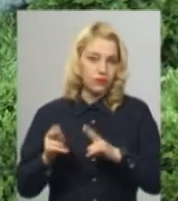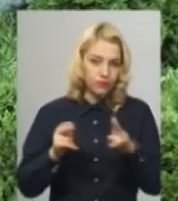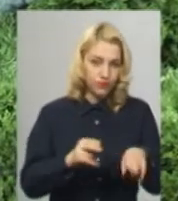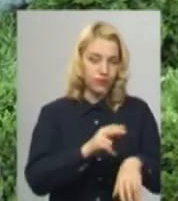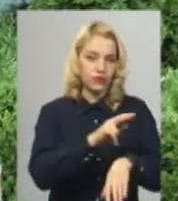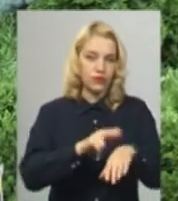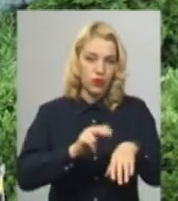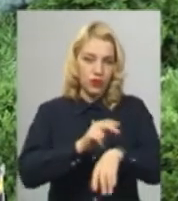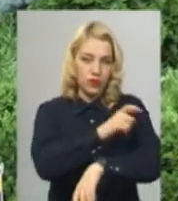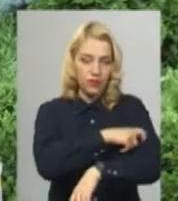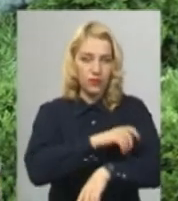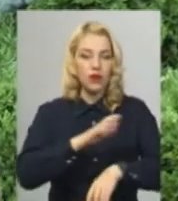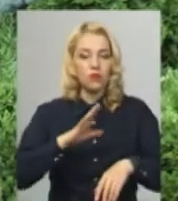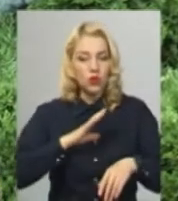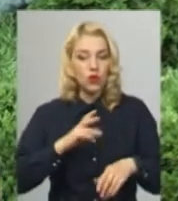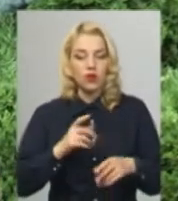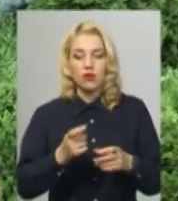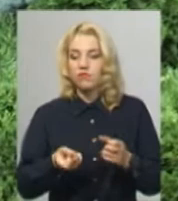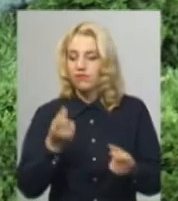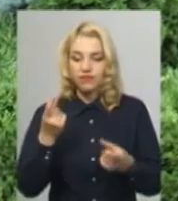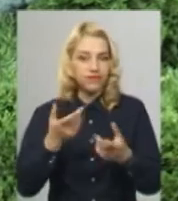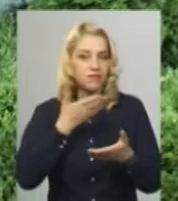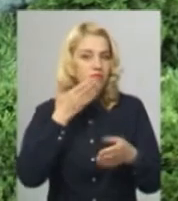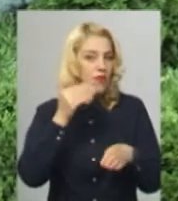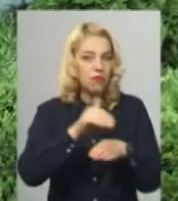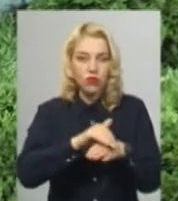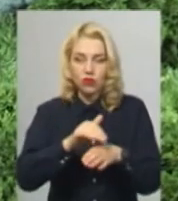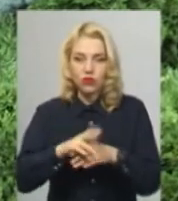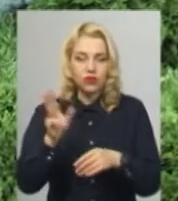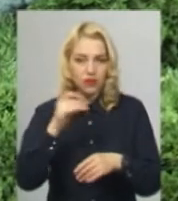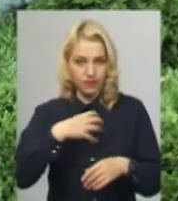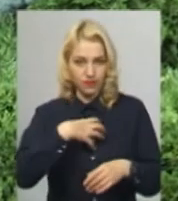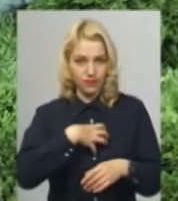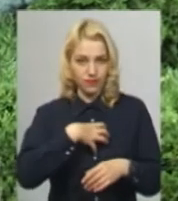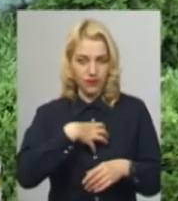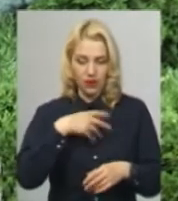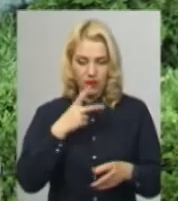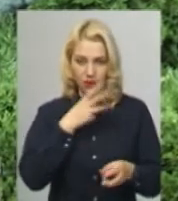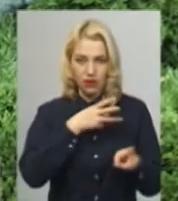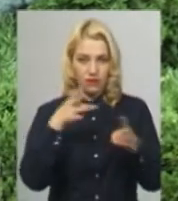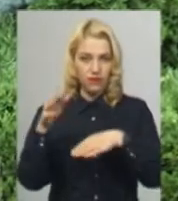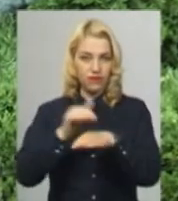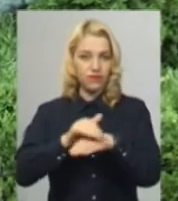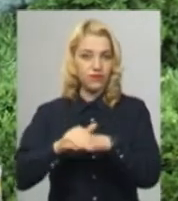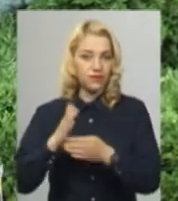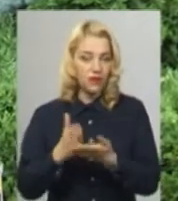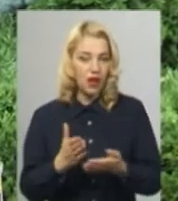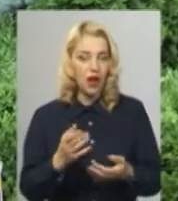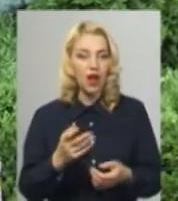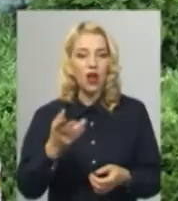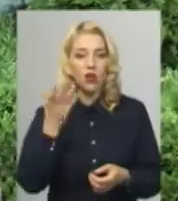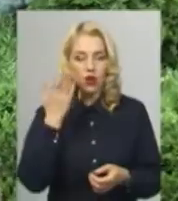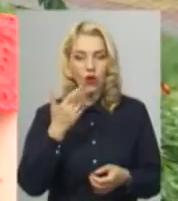випадки, коли порушень виявлено не було, все зафіксовано на бодікамерах, але були такі випадки, коли було зафіксовано порушення,